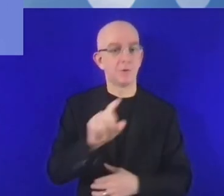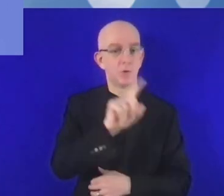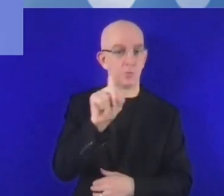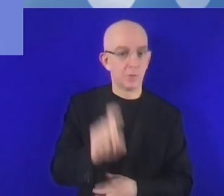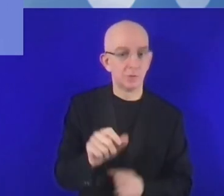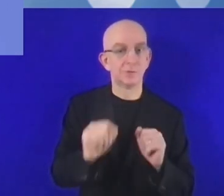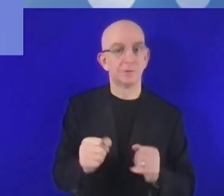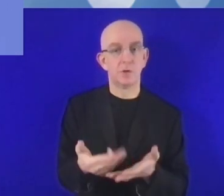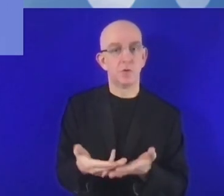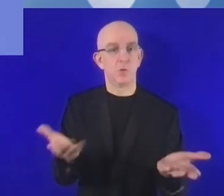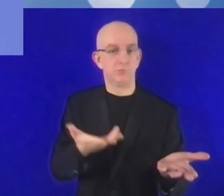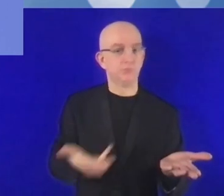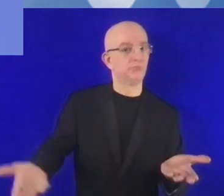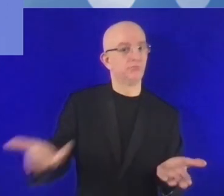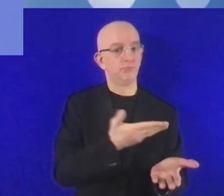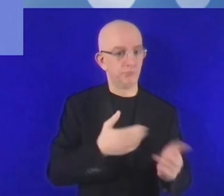عليها ضيوفنا.